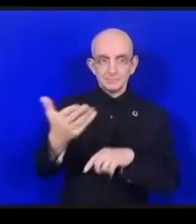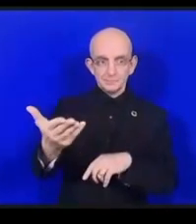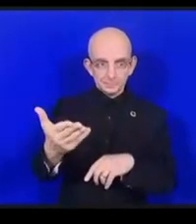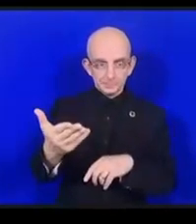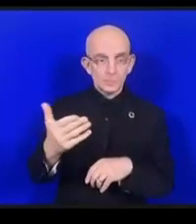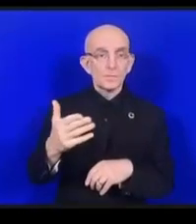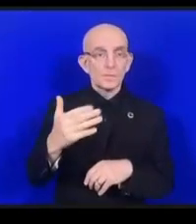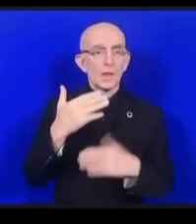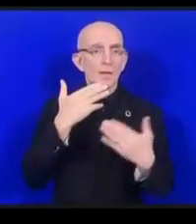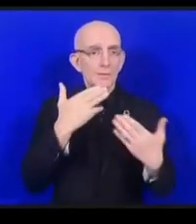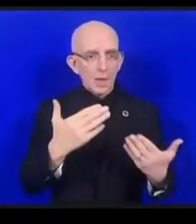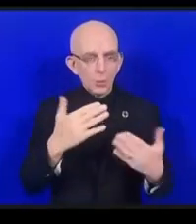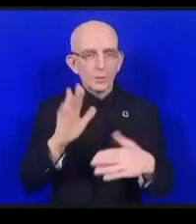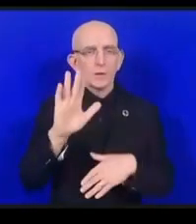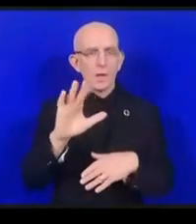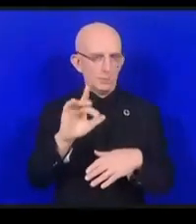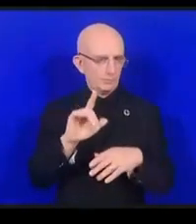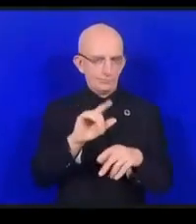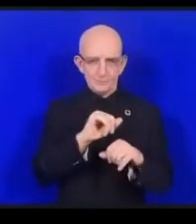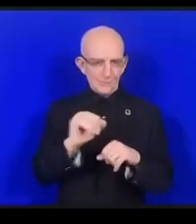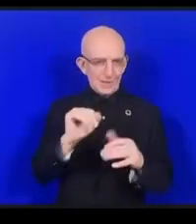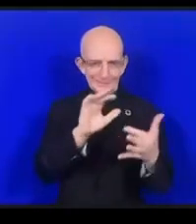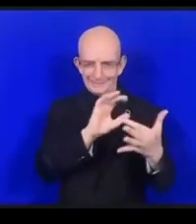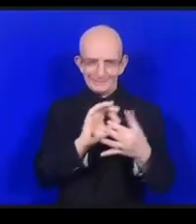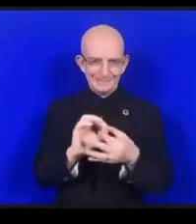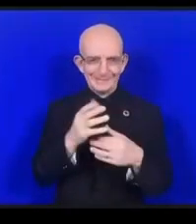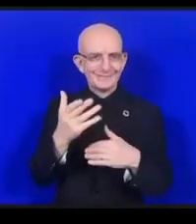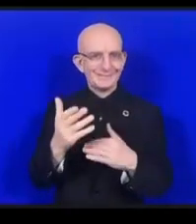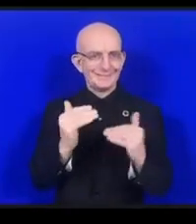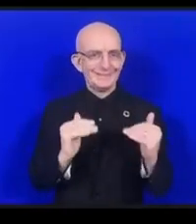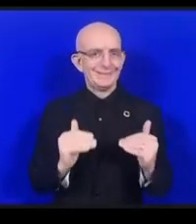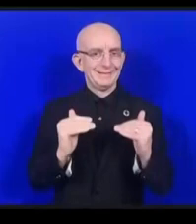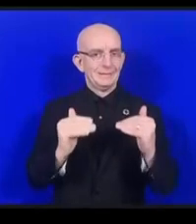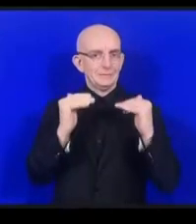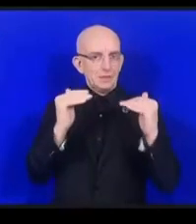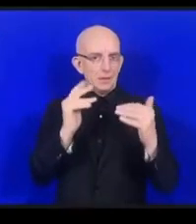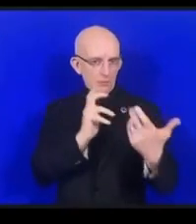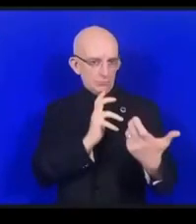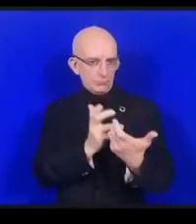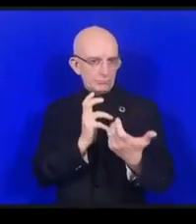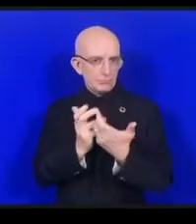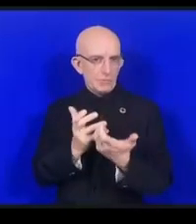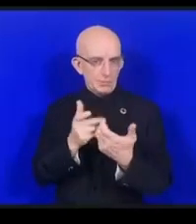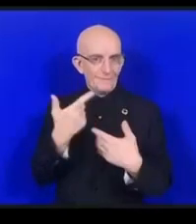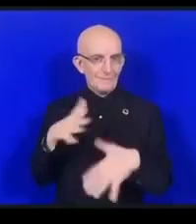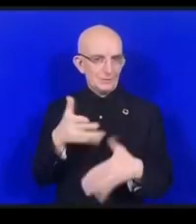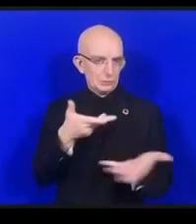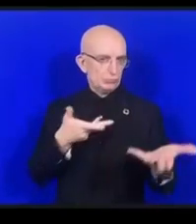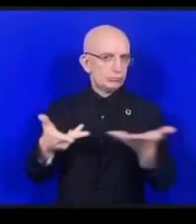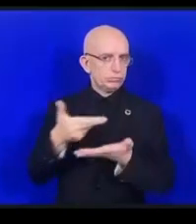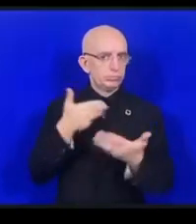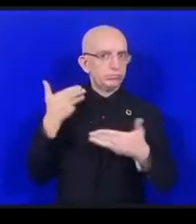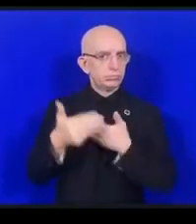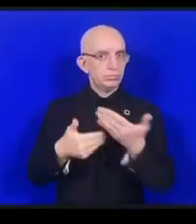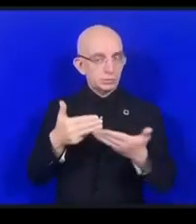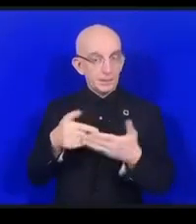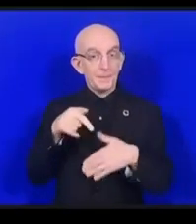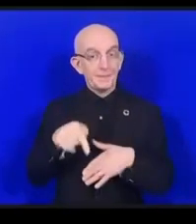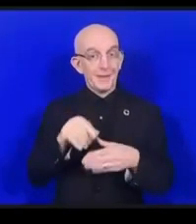ましたけれどもIoTに関してですスタンダードこの標準の問題というのは非常に複雑です